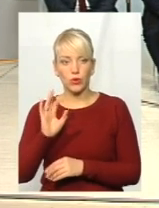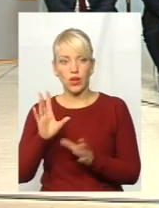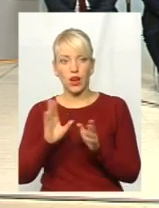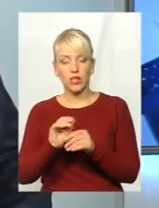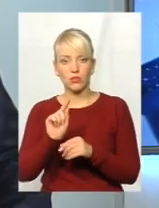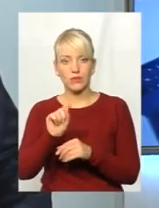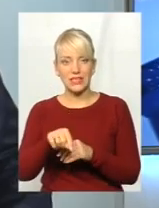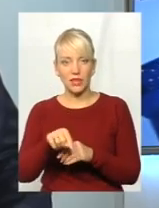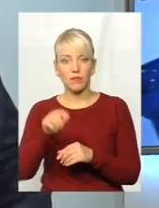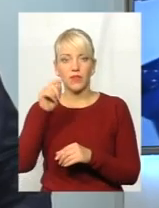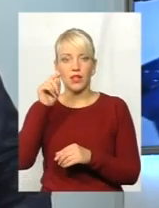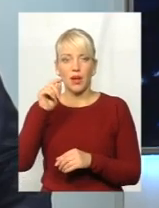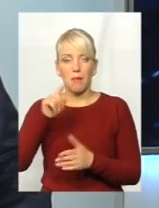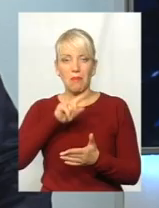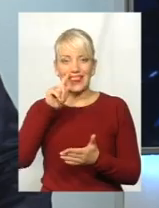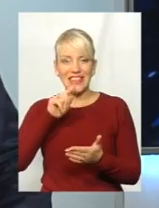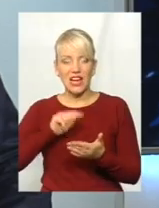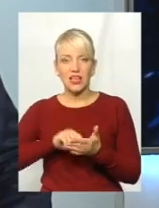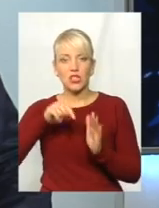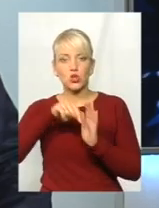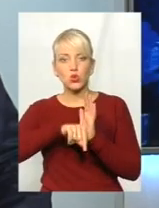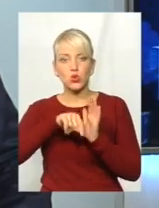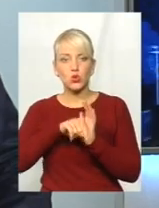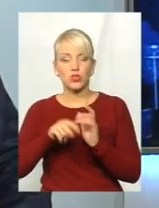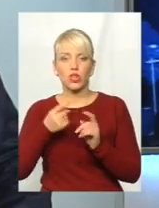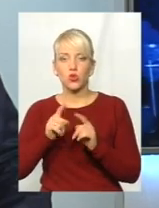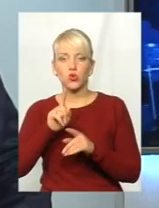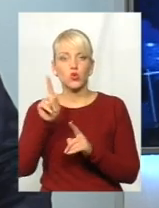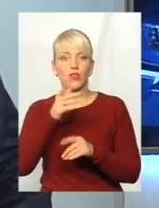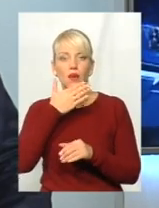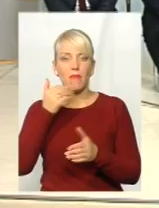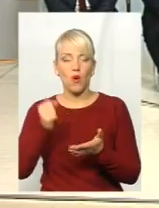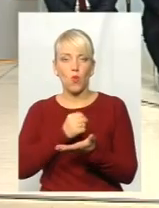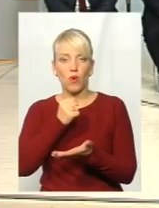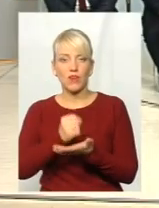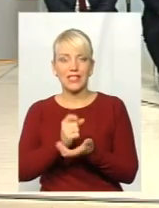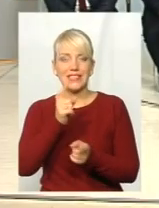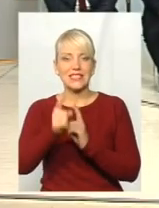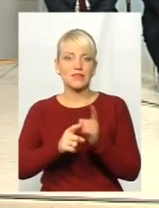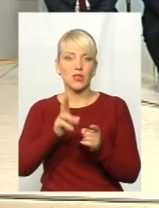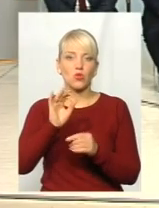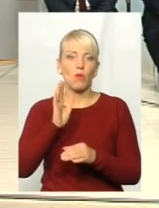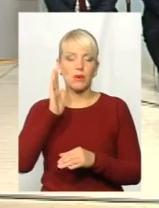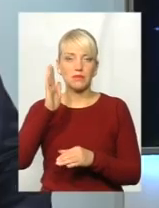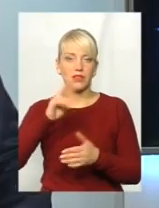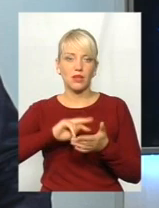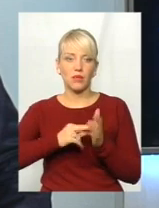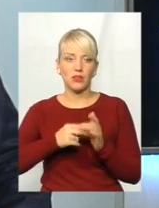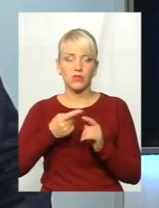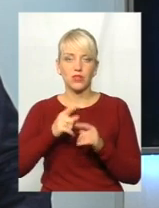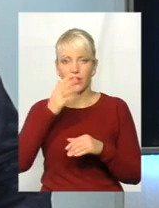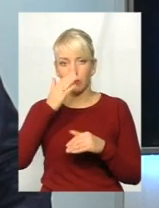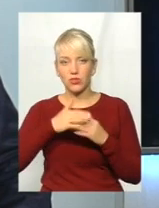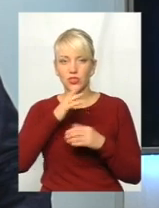стосується того, чого не ухвалили, змін до перспективного плану. Про це поговоримо буквально